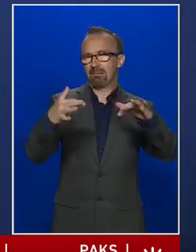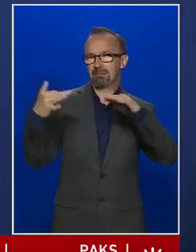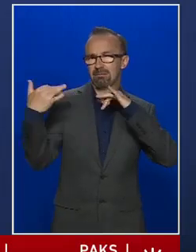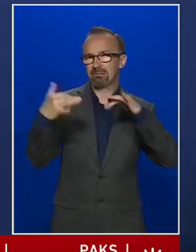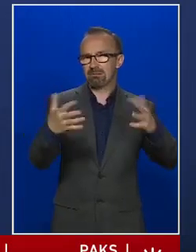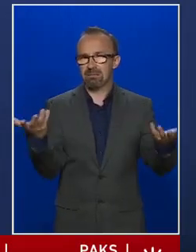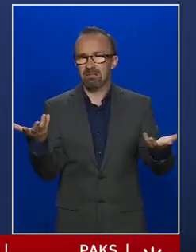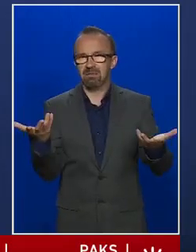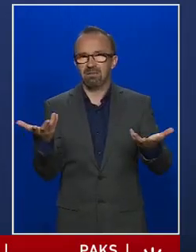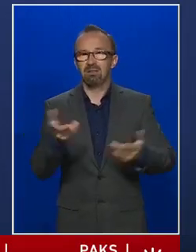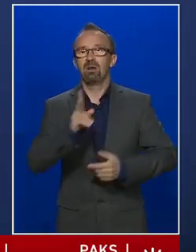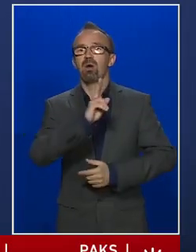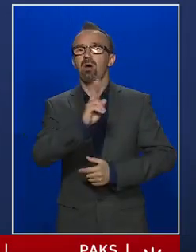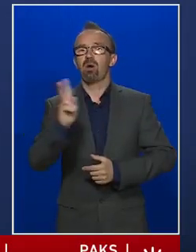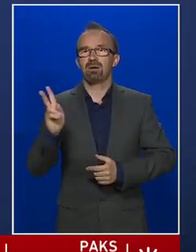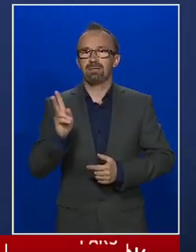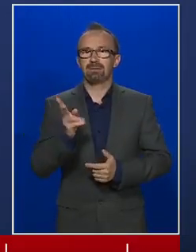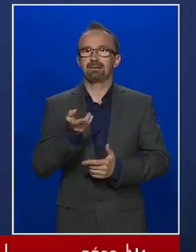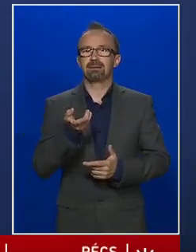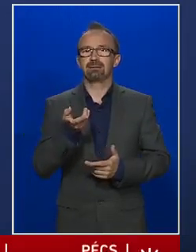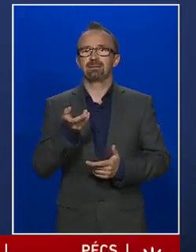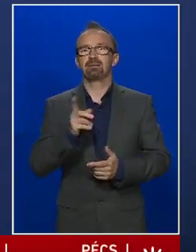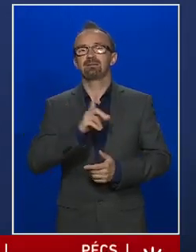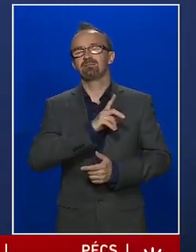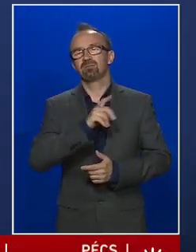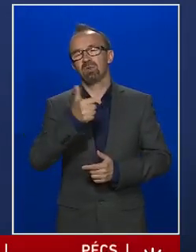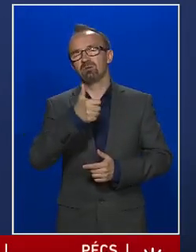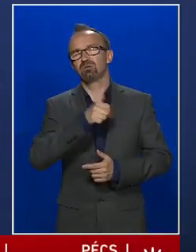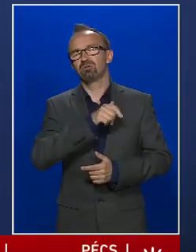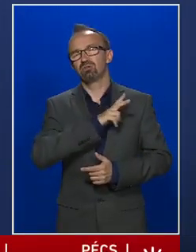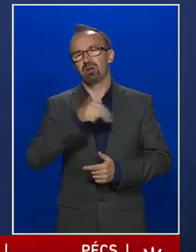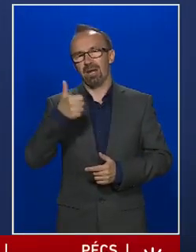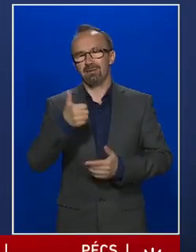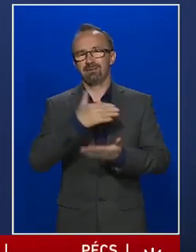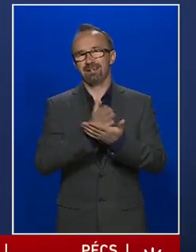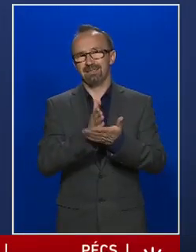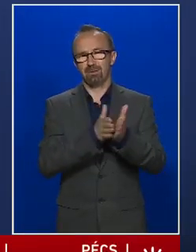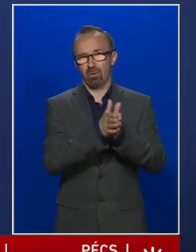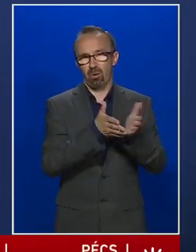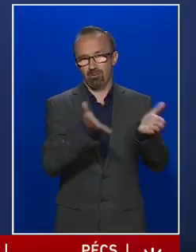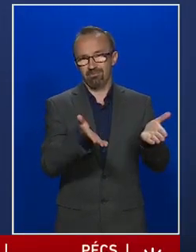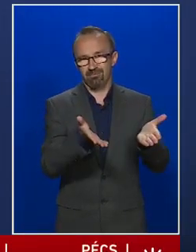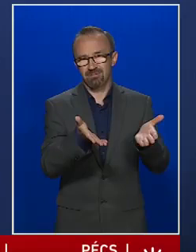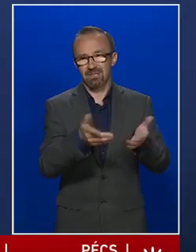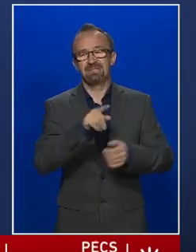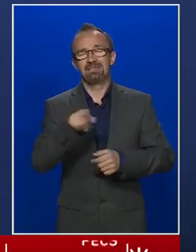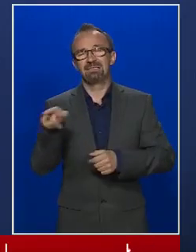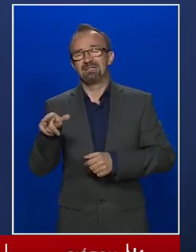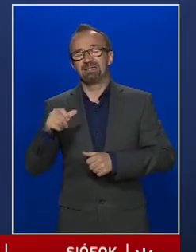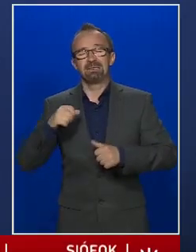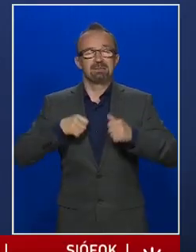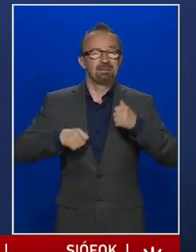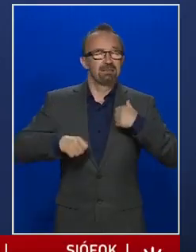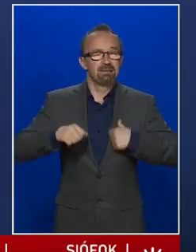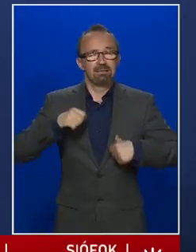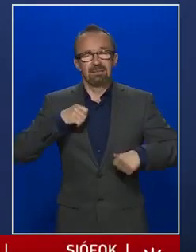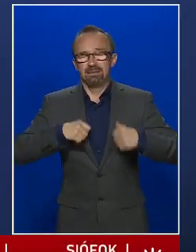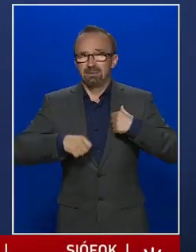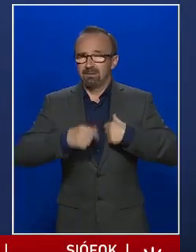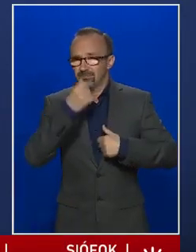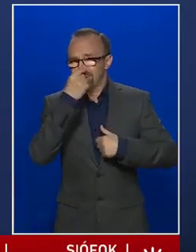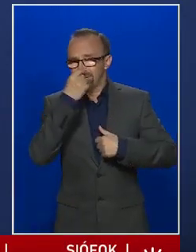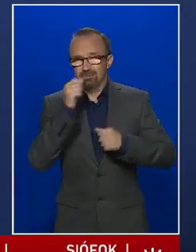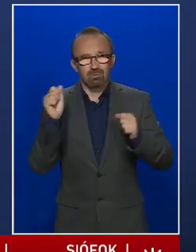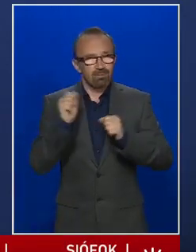akinek, de csak egy részünkre öröm, aki ettől szemmed és killódik,